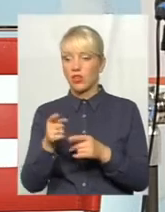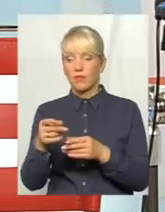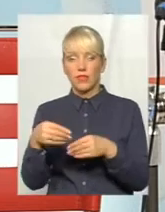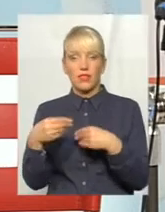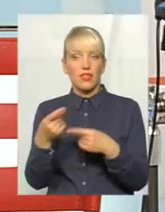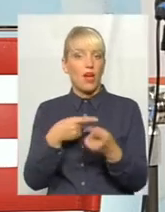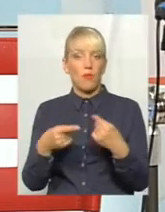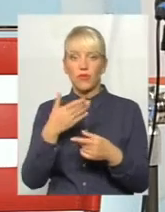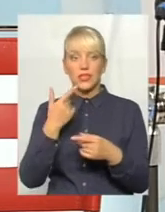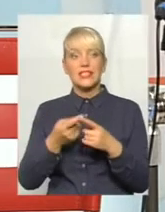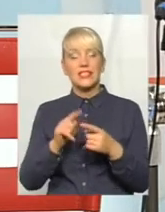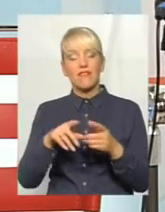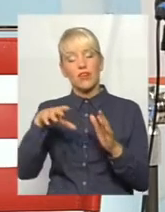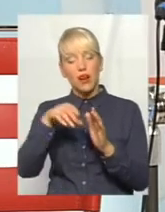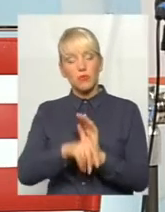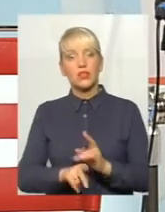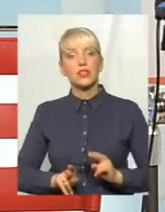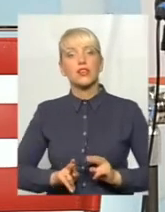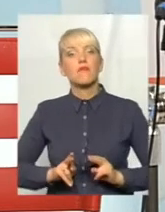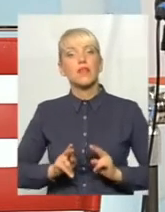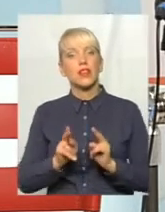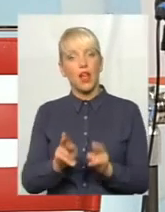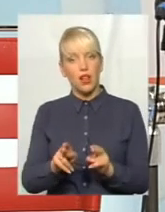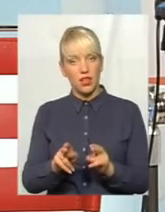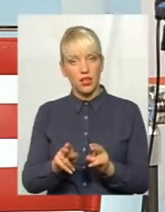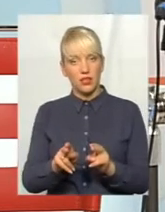виключно кримінального провадження, яке існує,